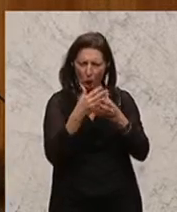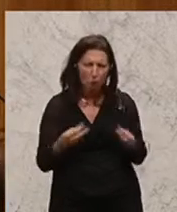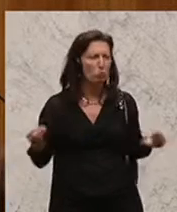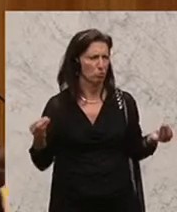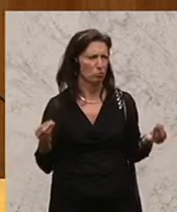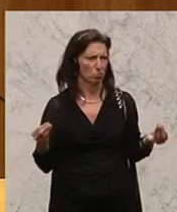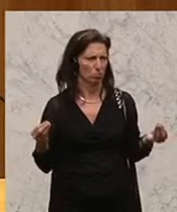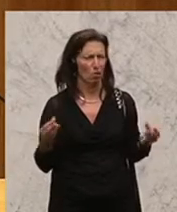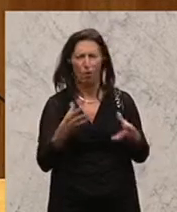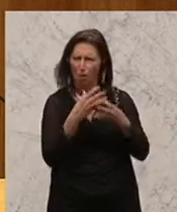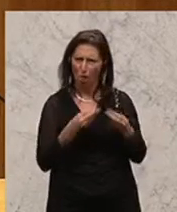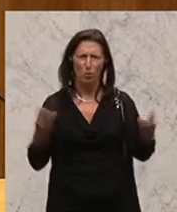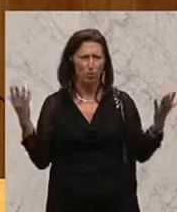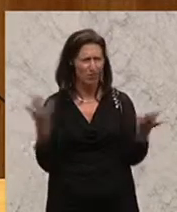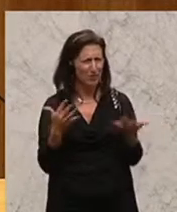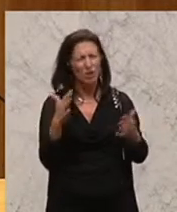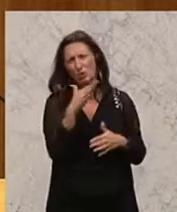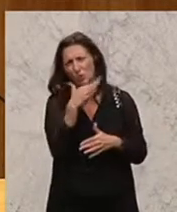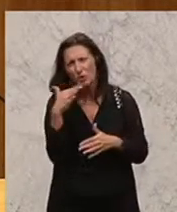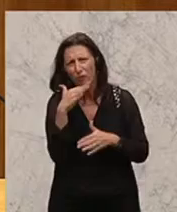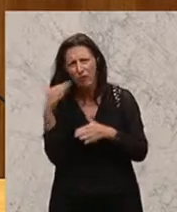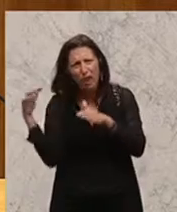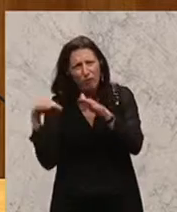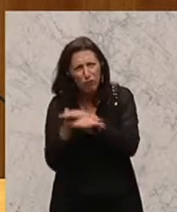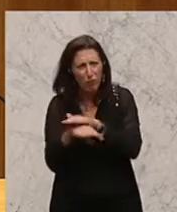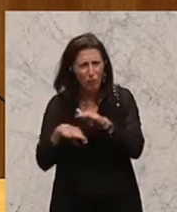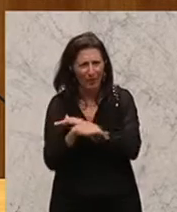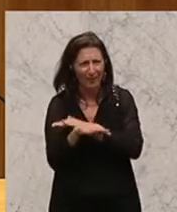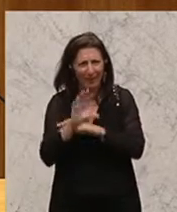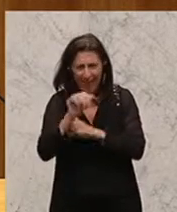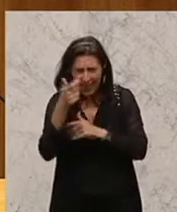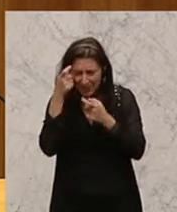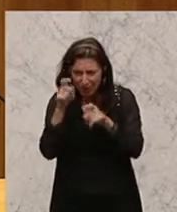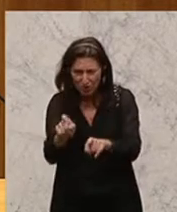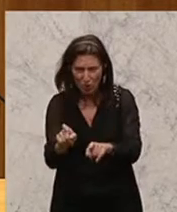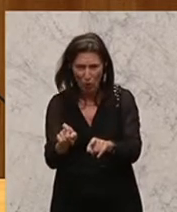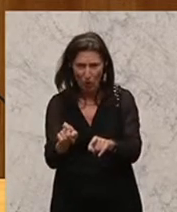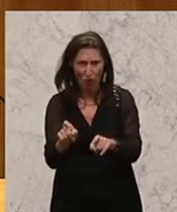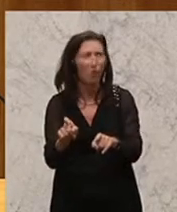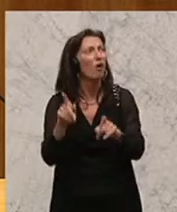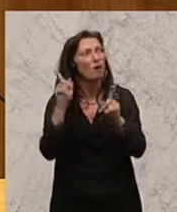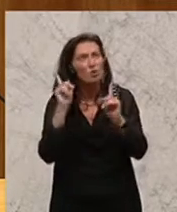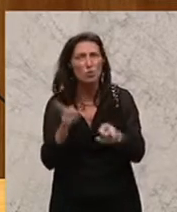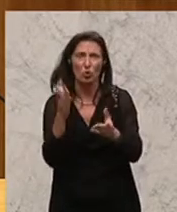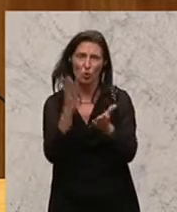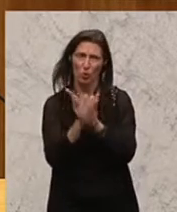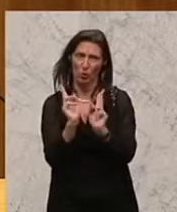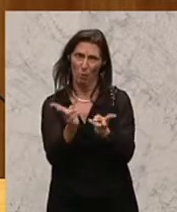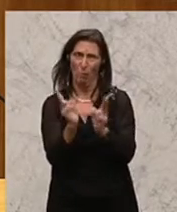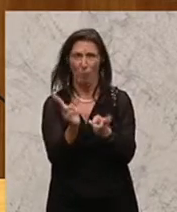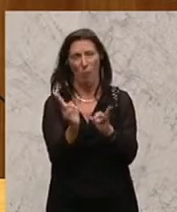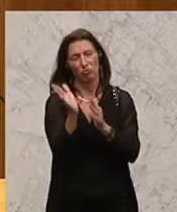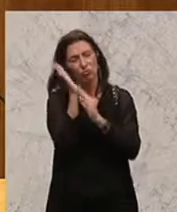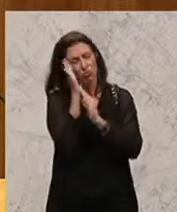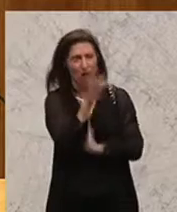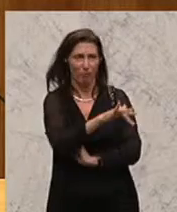die vielen Flüchtlinge, die hier kommen, auch in der Erstversorgung unterbringen zu können. Nicht in Zelten,